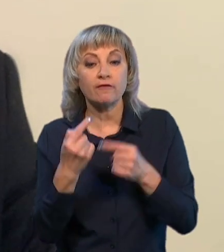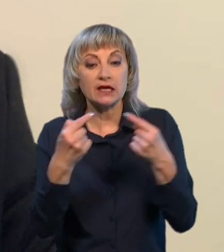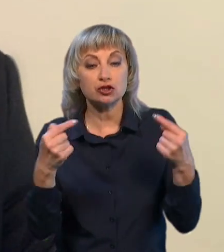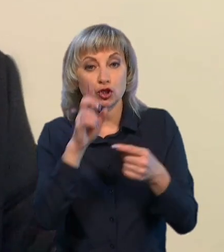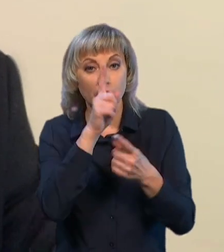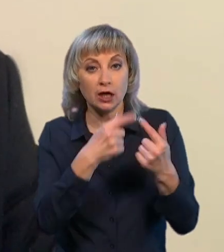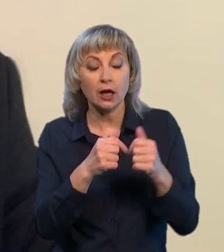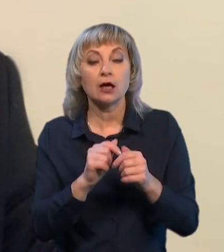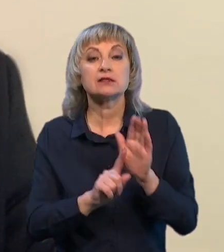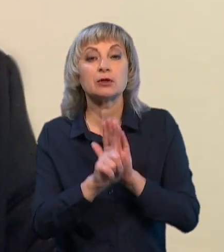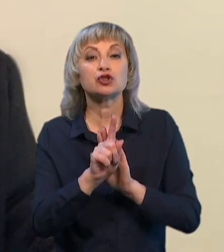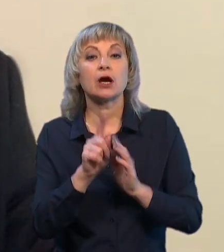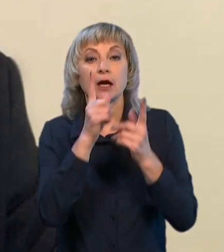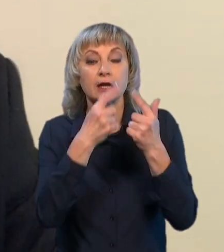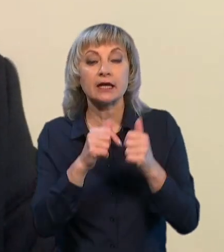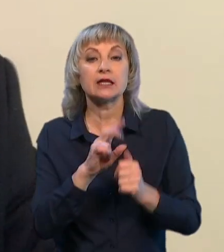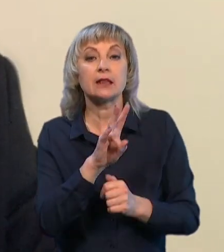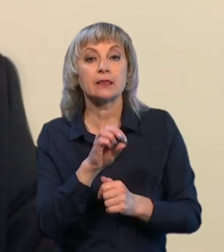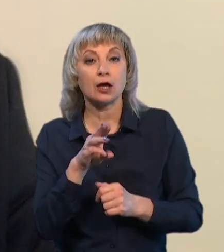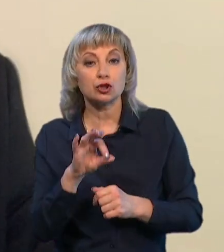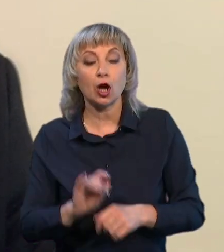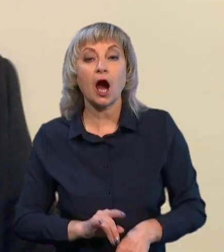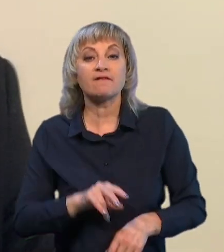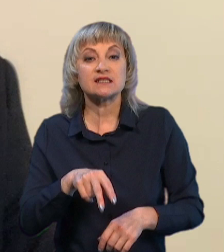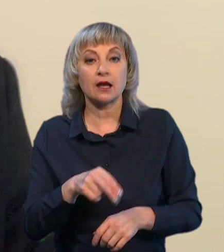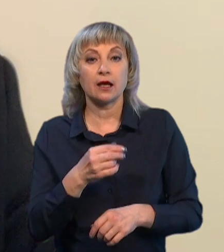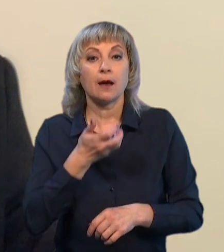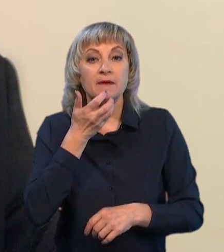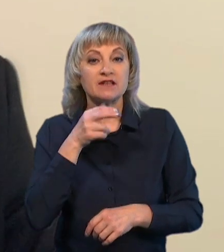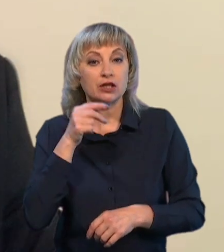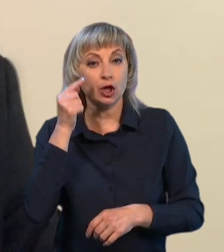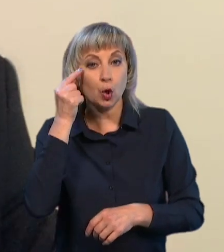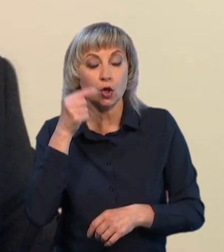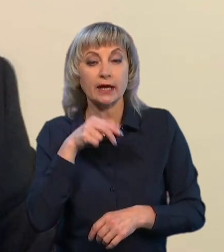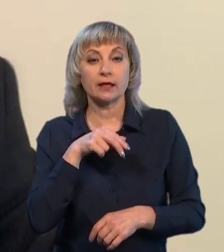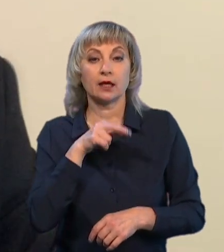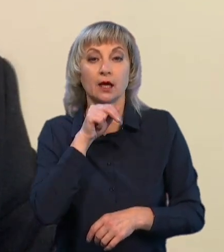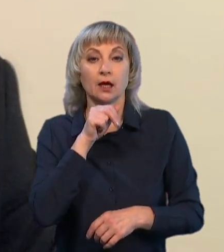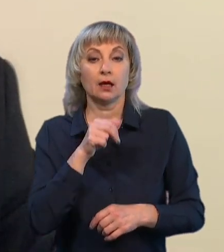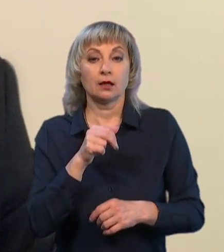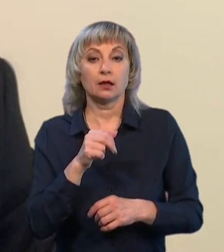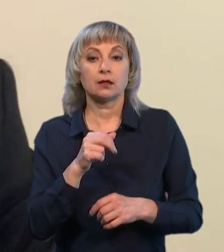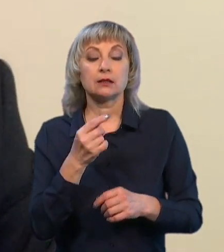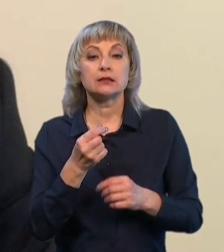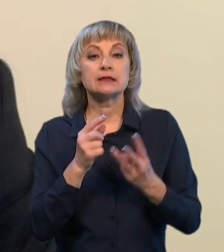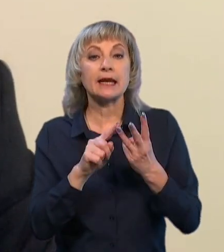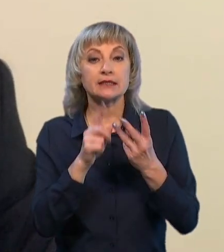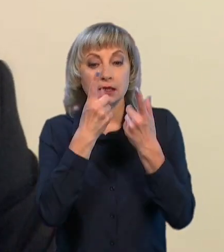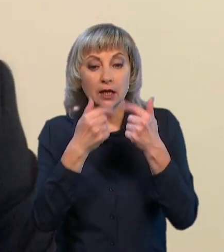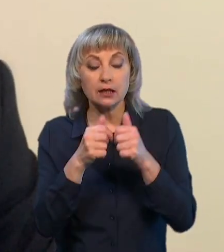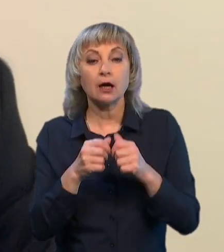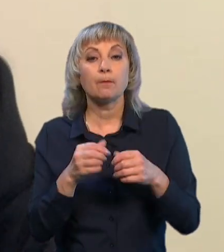спочатку країни НАТО, наприклад, з Австралії, Південної Кореї, ще деякі треті країни, які поставляють країнам